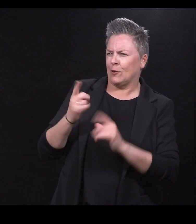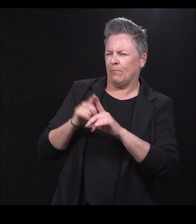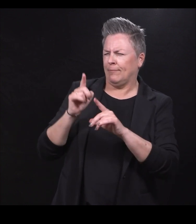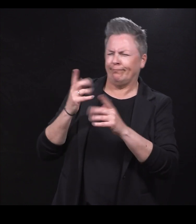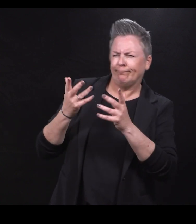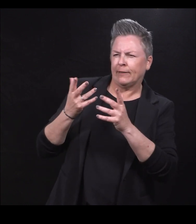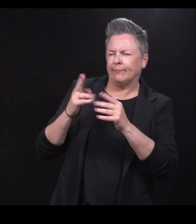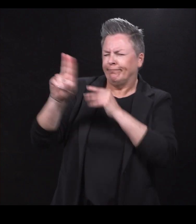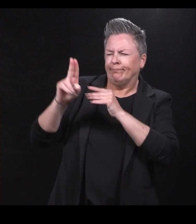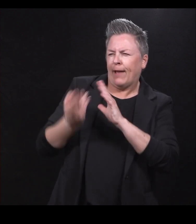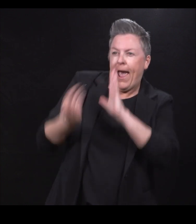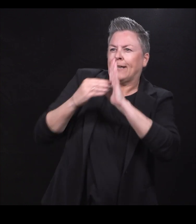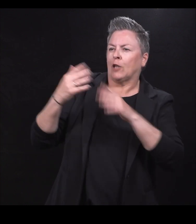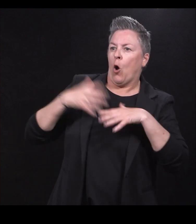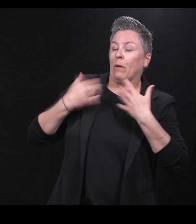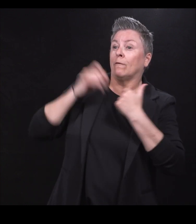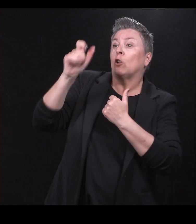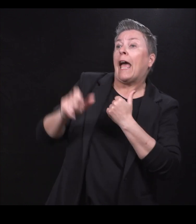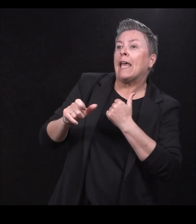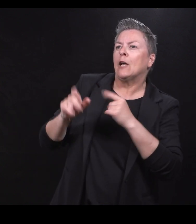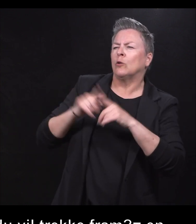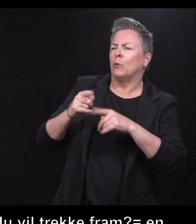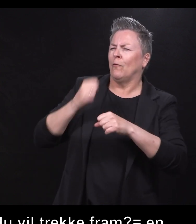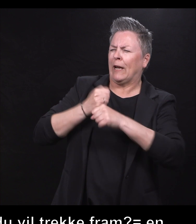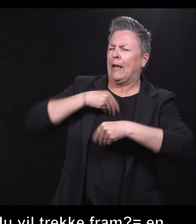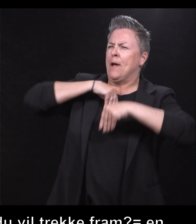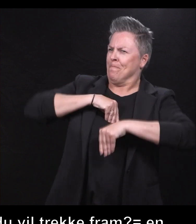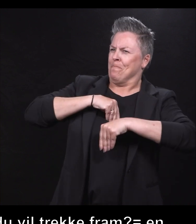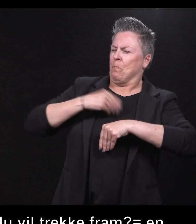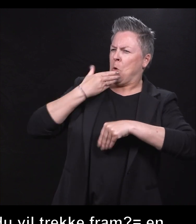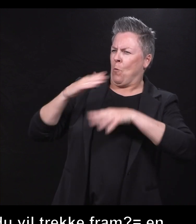En ekstra opplevelse for deg som du sitter godt i i etterkant?